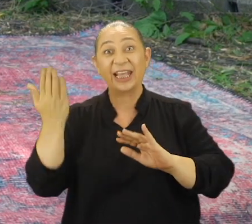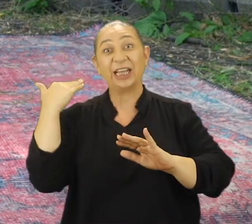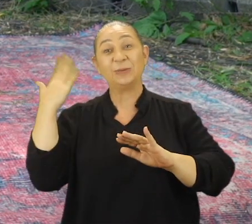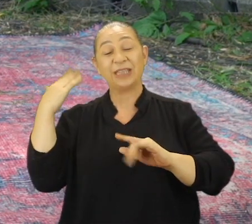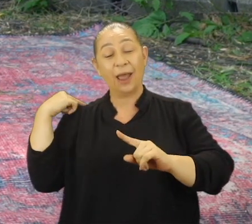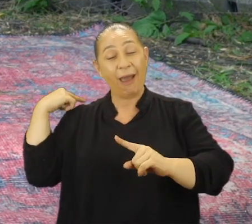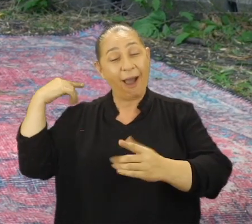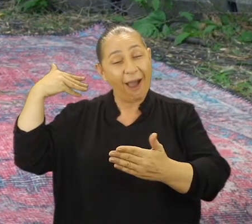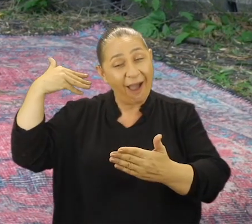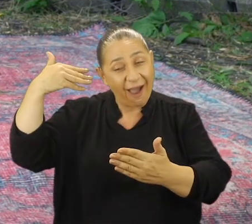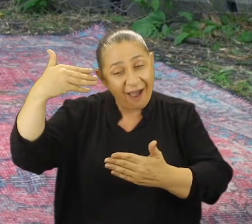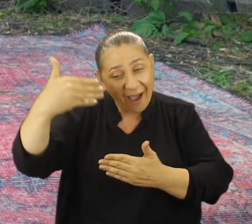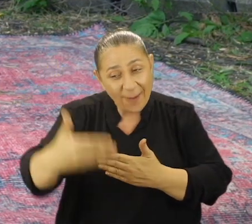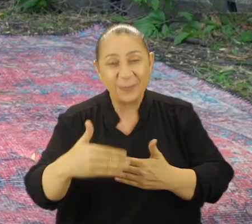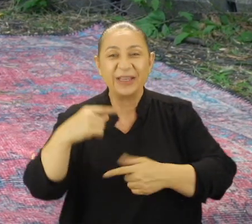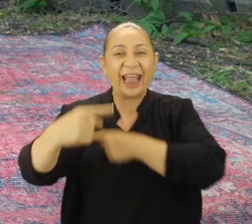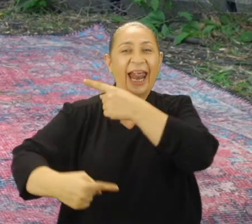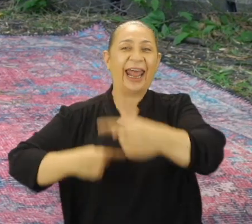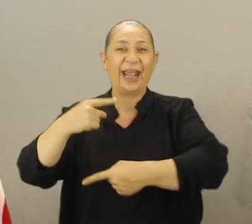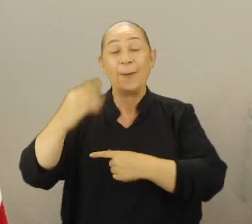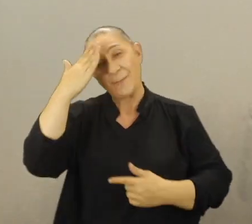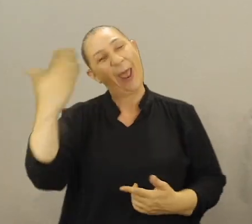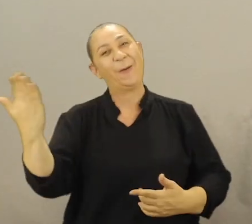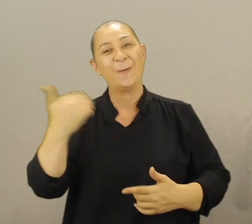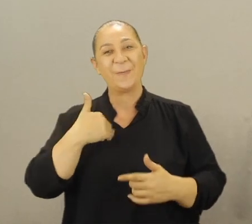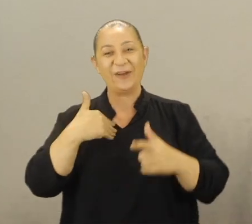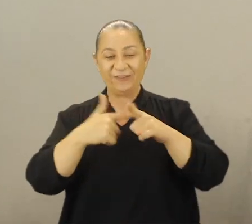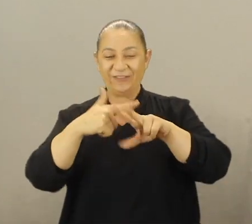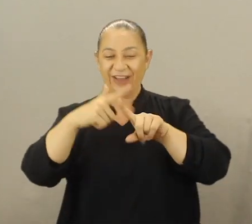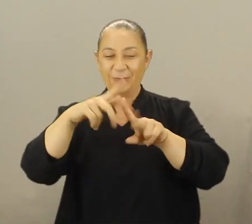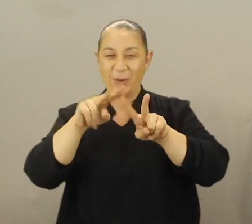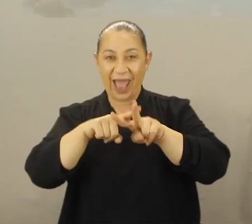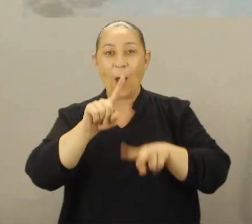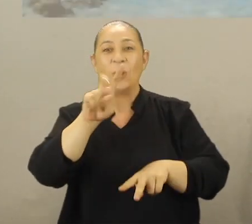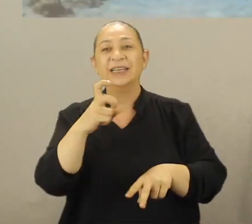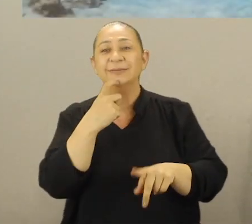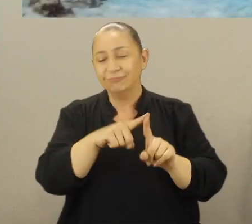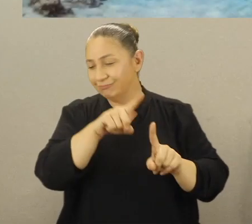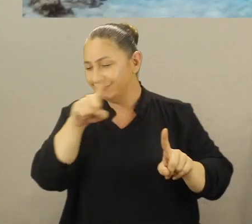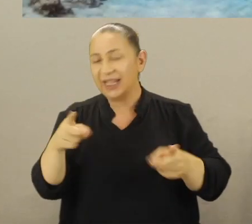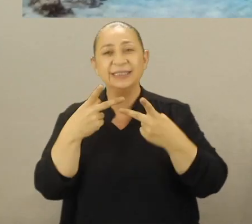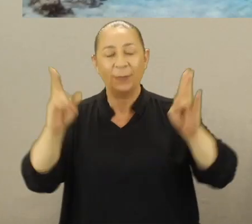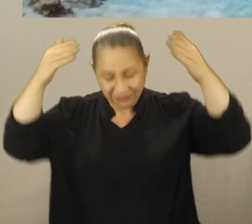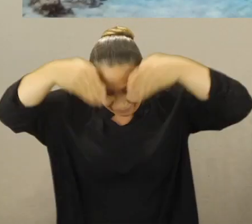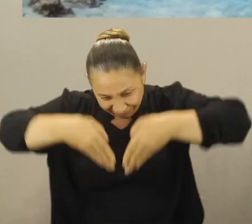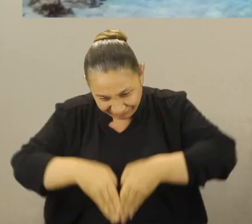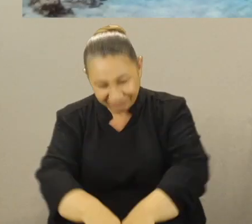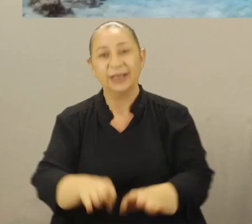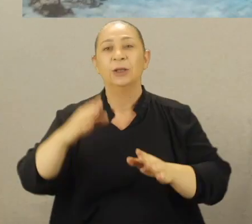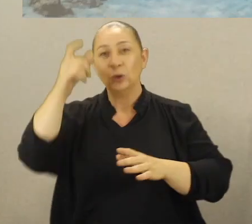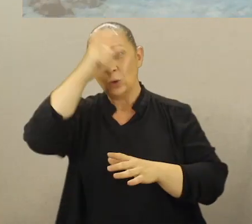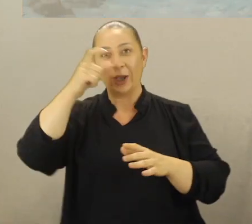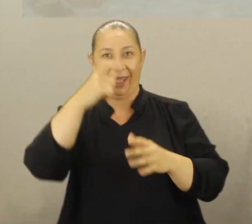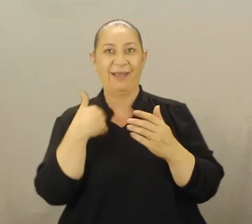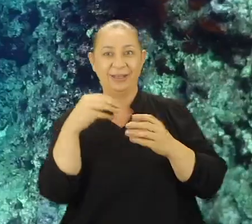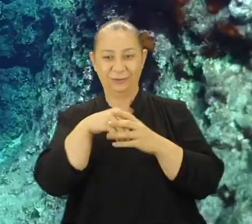geçmişten günümüze taşınan gelenekler. Merhaba, ben Fatma Uruk. 18 yaşından bu yana serbest salış branşında ülkemi